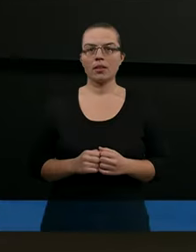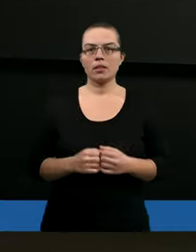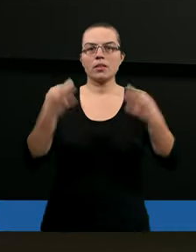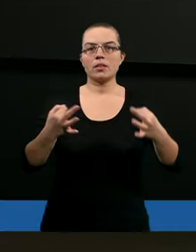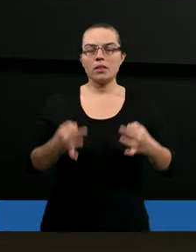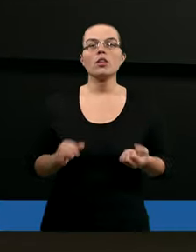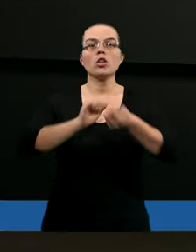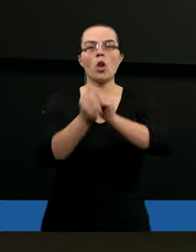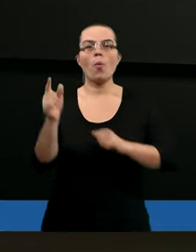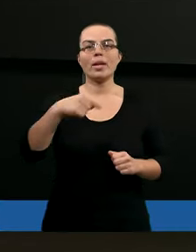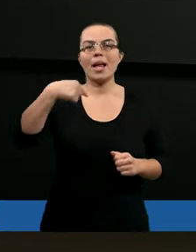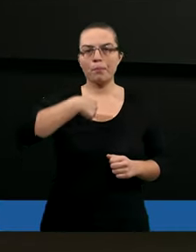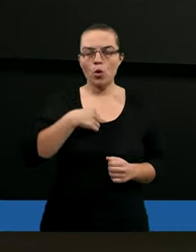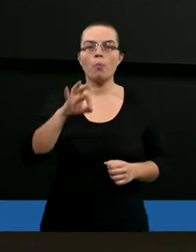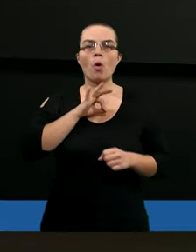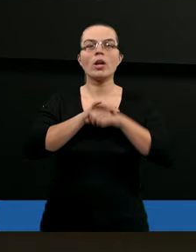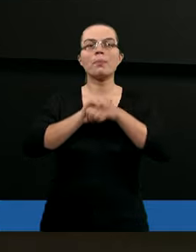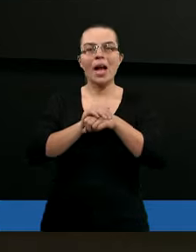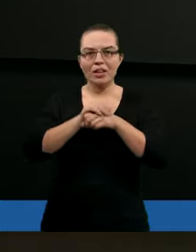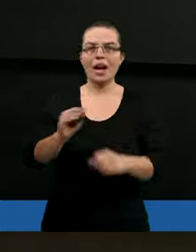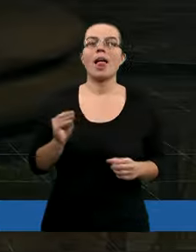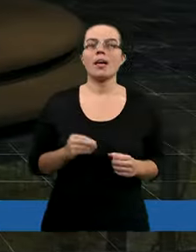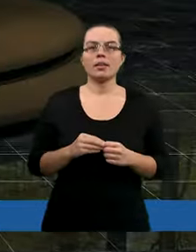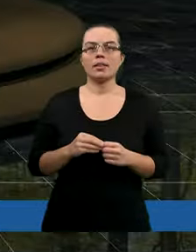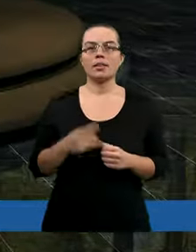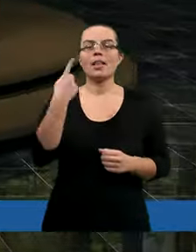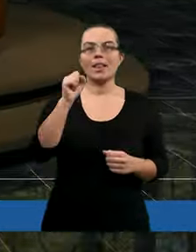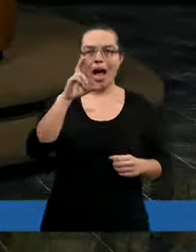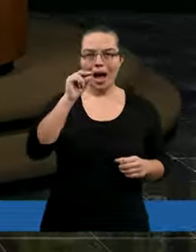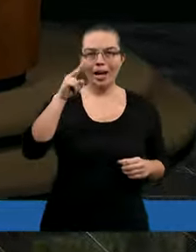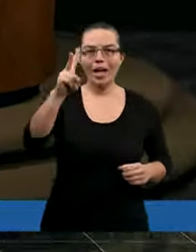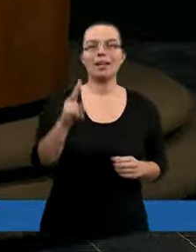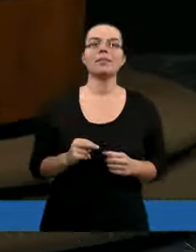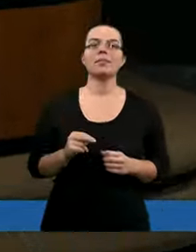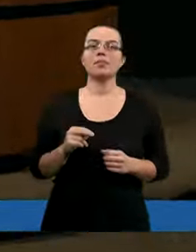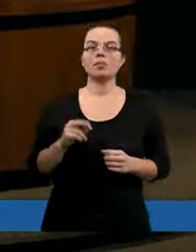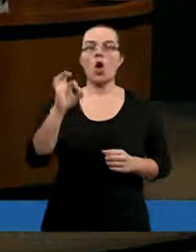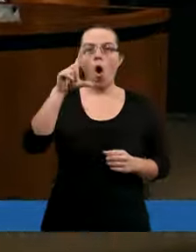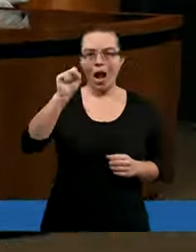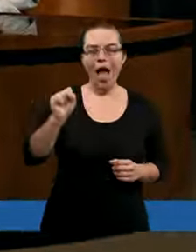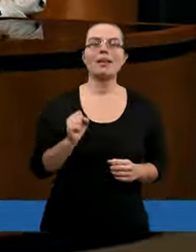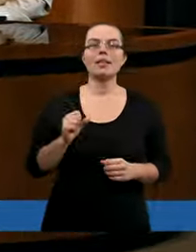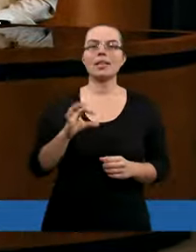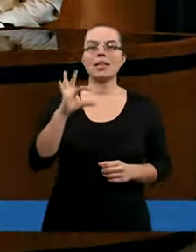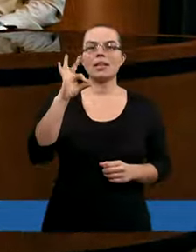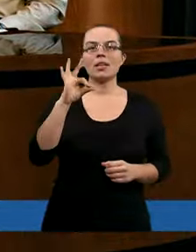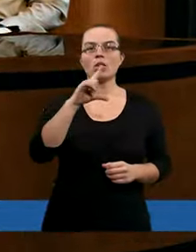Dzisiaj są ze mną moi przyjaciele. Darek, Ola